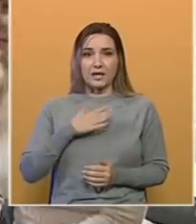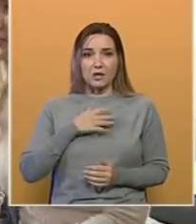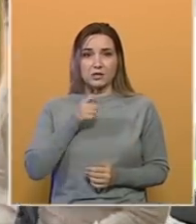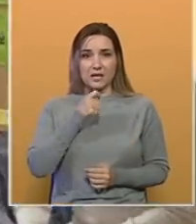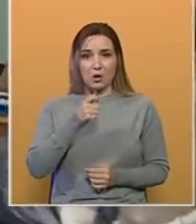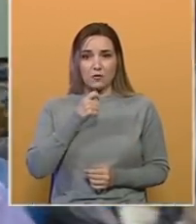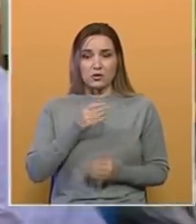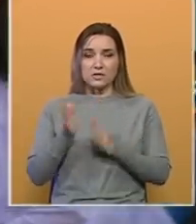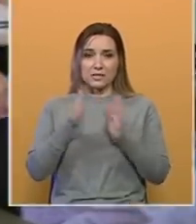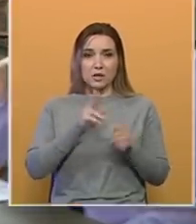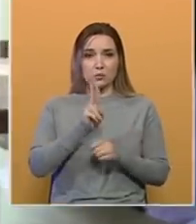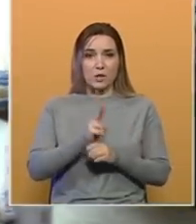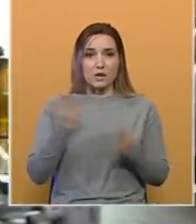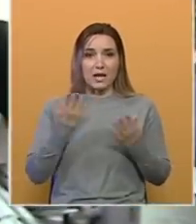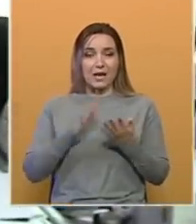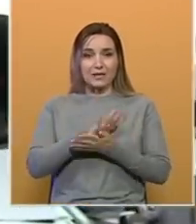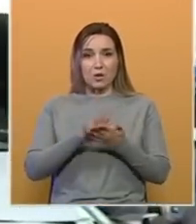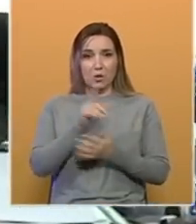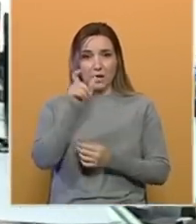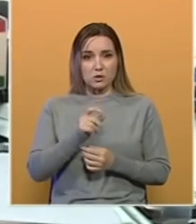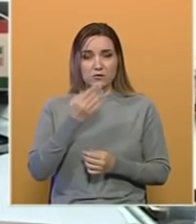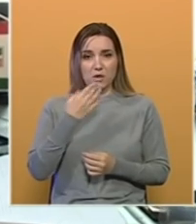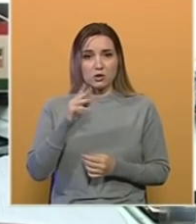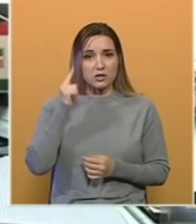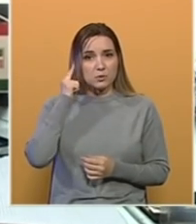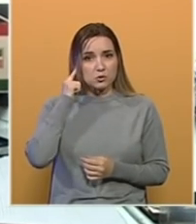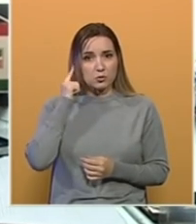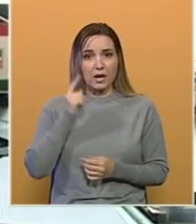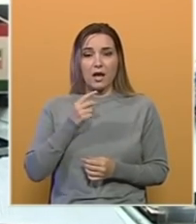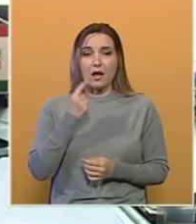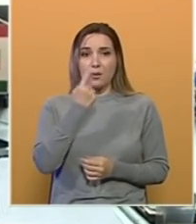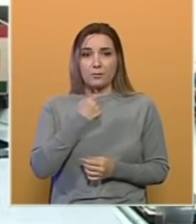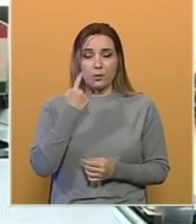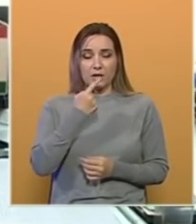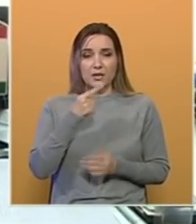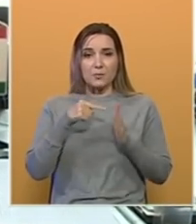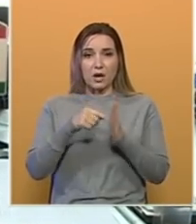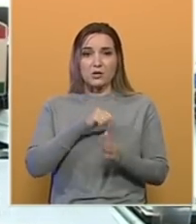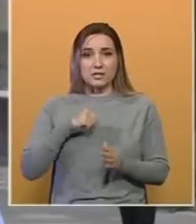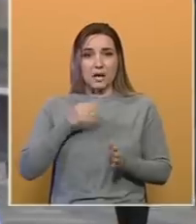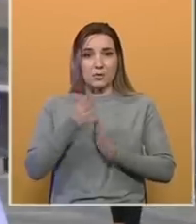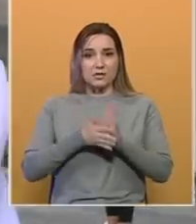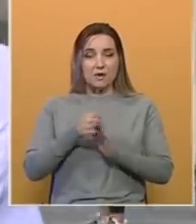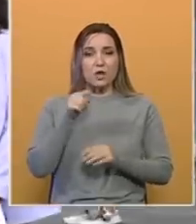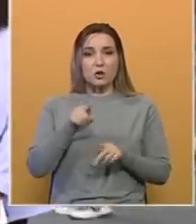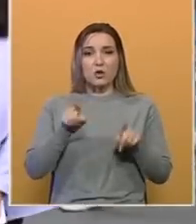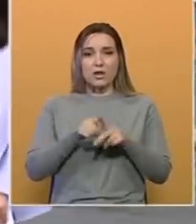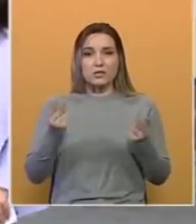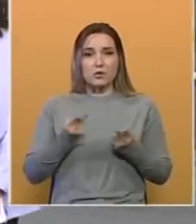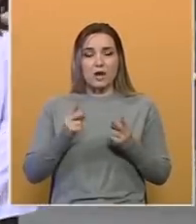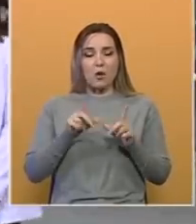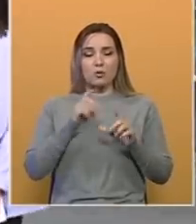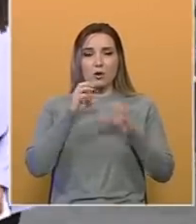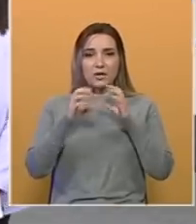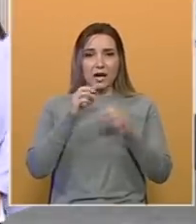sagovornici skrijeću pažnju. Kada u razgovoru sa osobom sa oštećenjem sluha pokrijete usnete, pokazujete samo znakove, to je isto kao da u